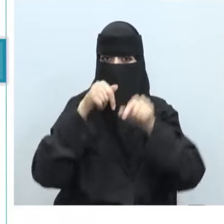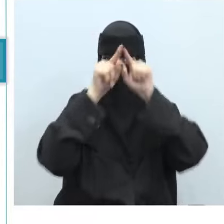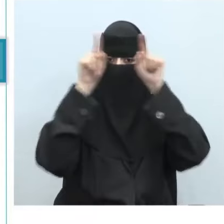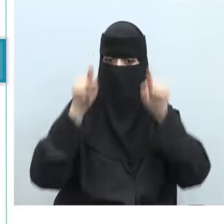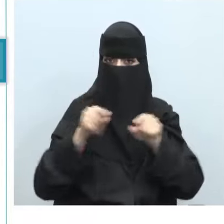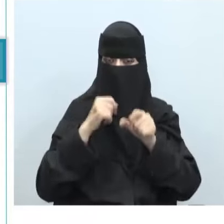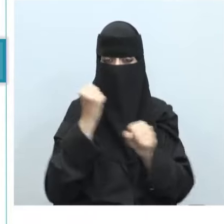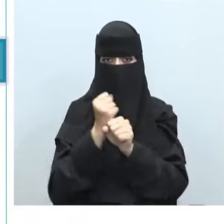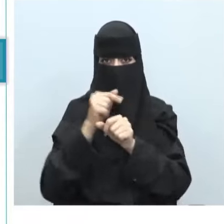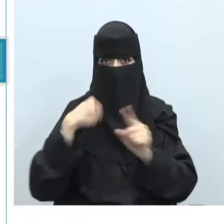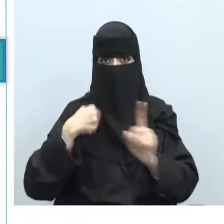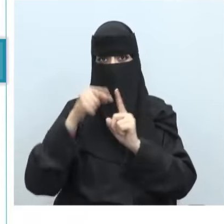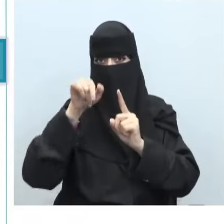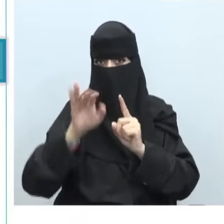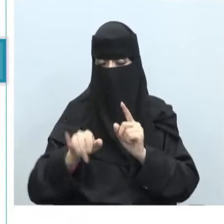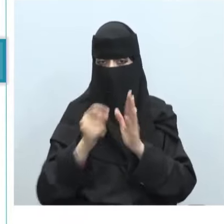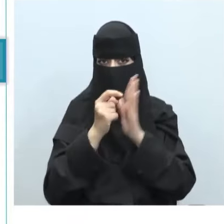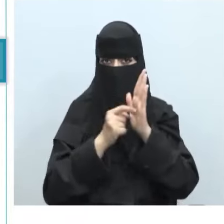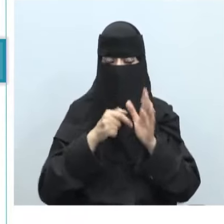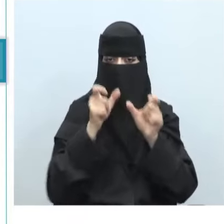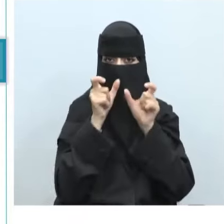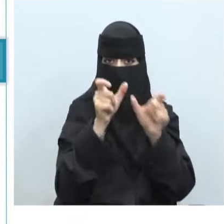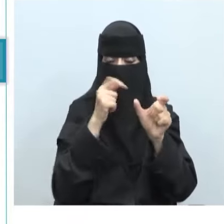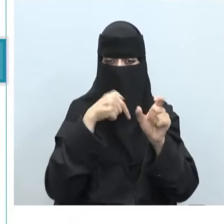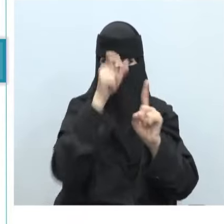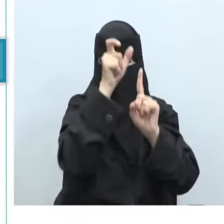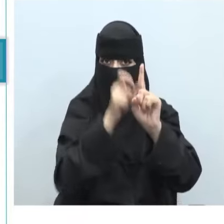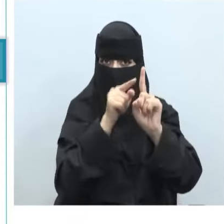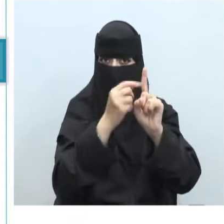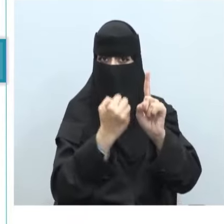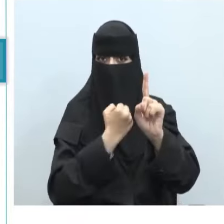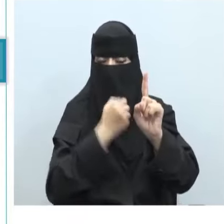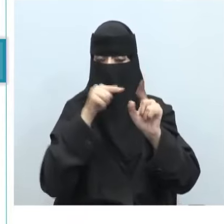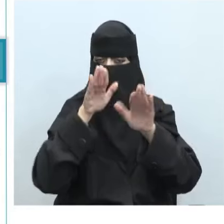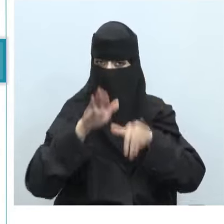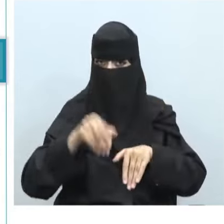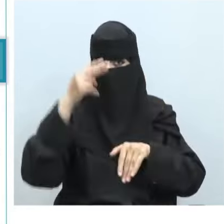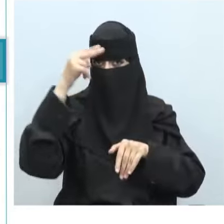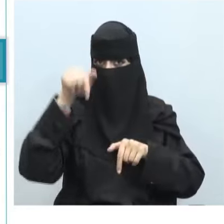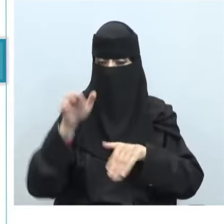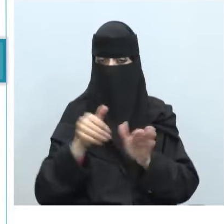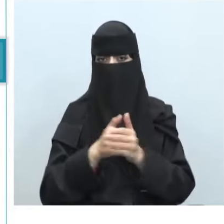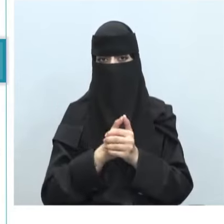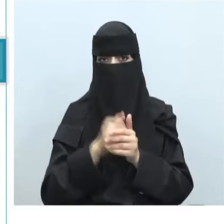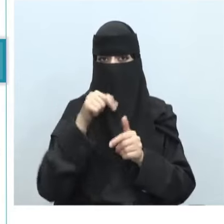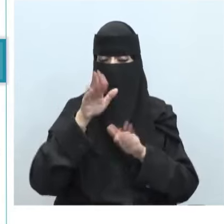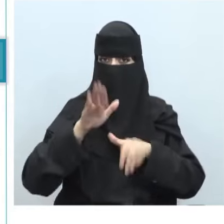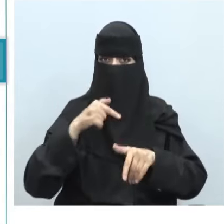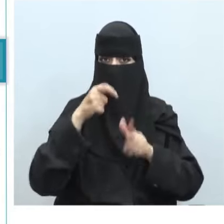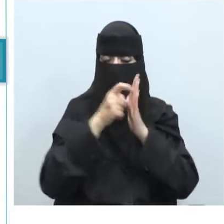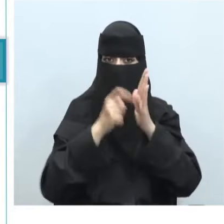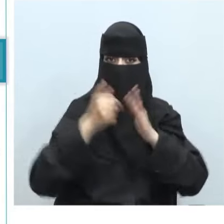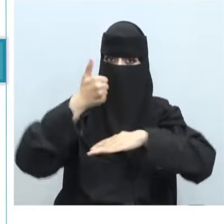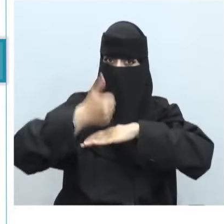التنفيذية الهدف من هذا القانون حماية خصوصية الأفراد في المملكة العربية السعودية حيث يضع